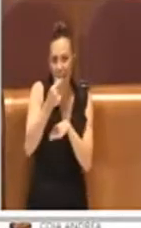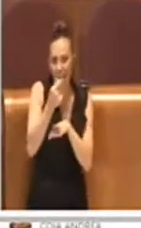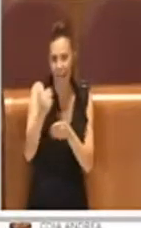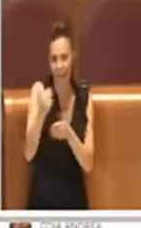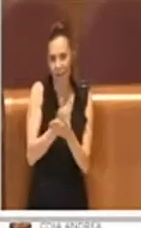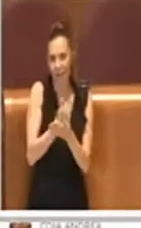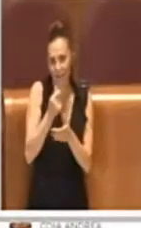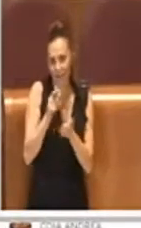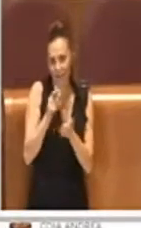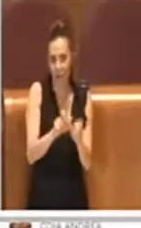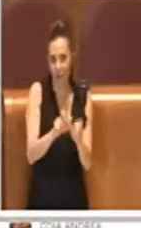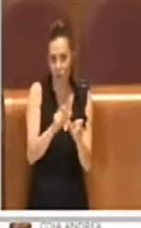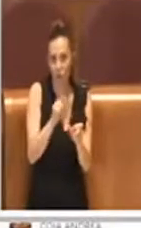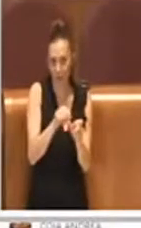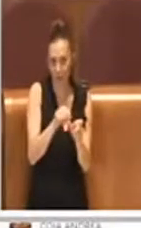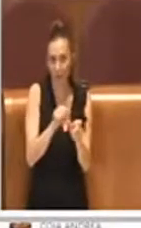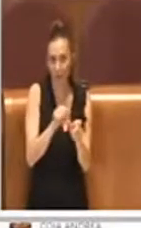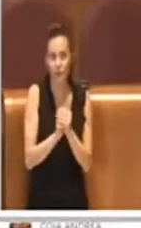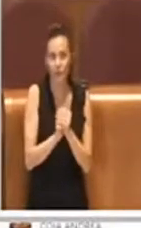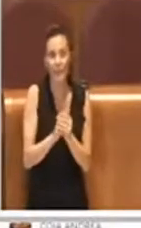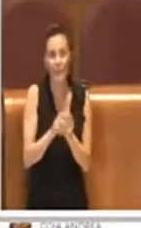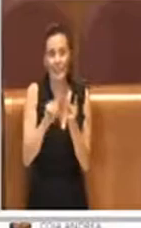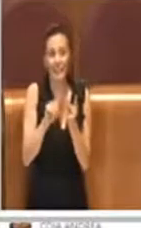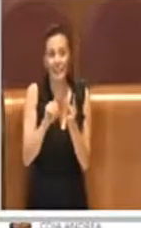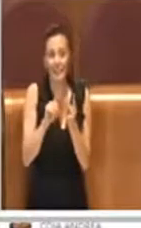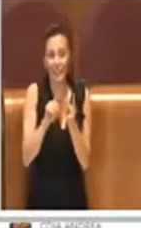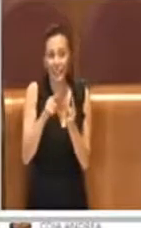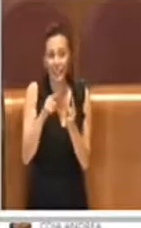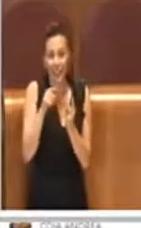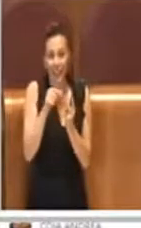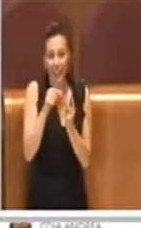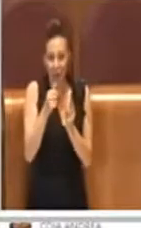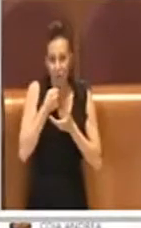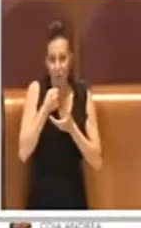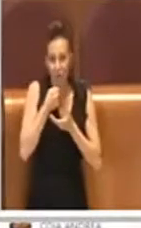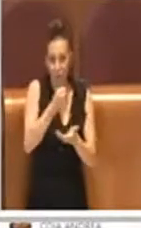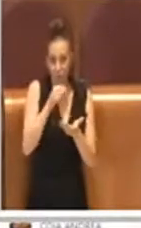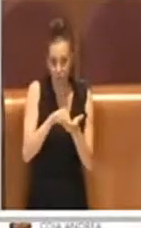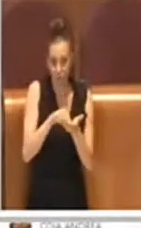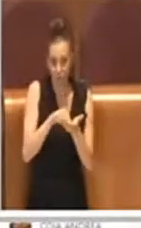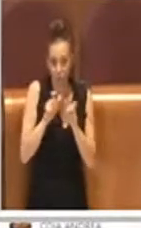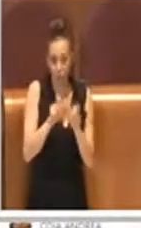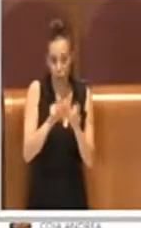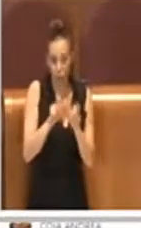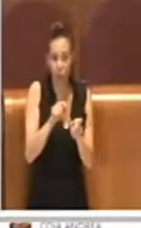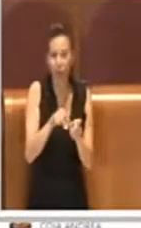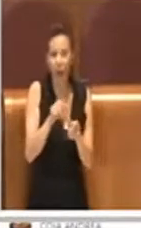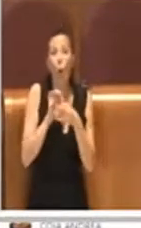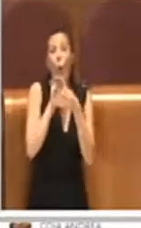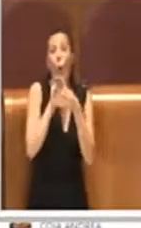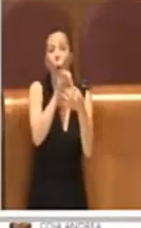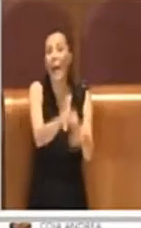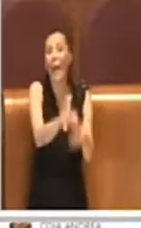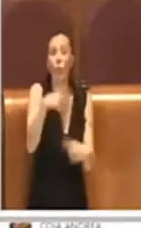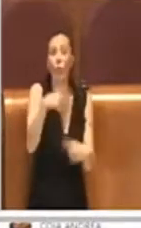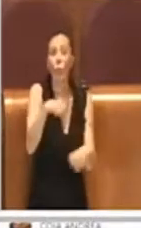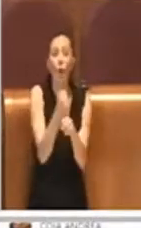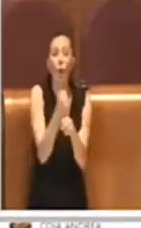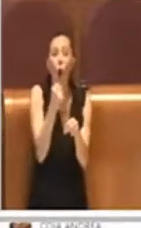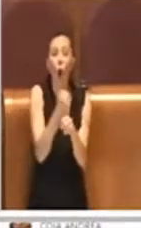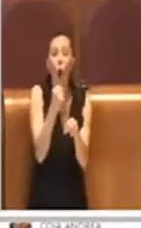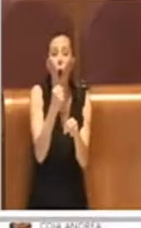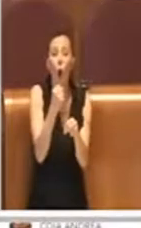La seconda cosa è che quei fondi essendo vincolati servono per fare quelle opere specifiche, non per fare altro, quindi